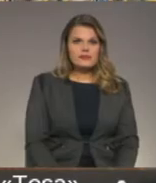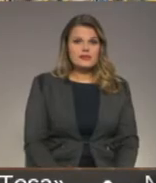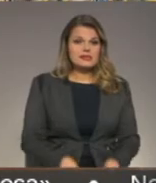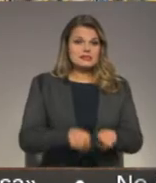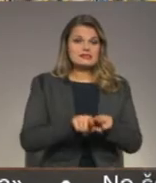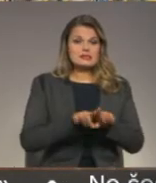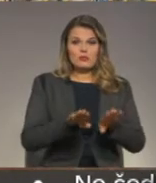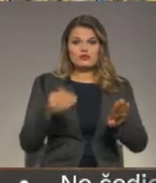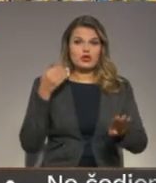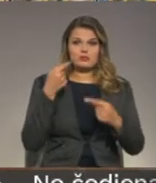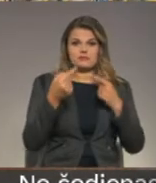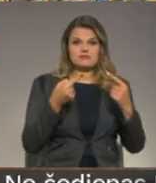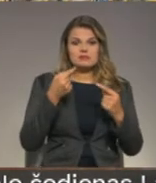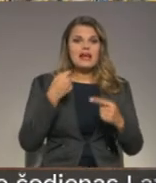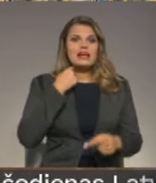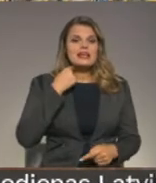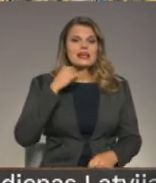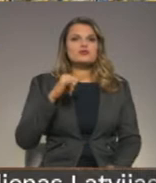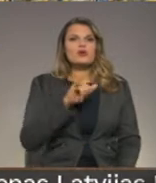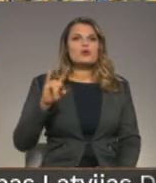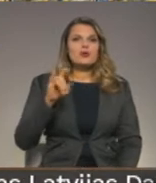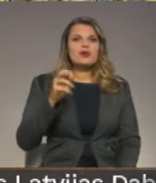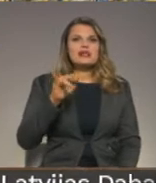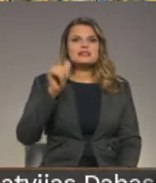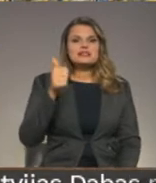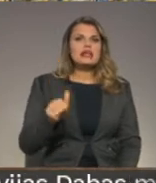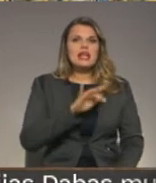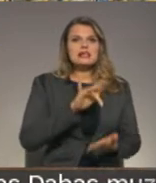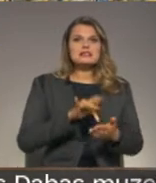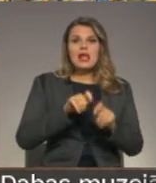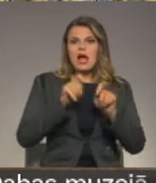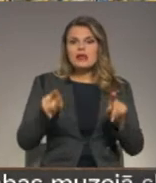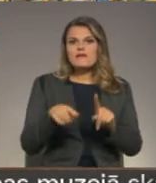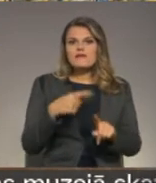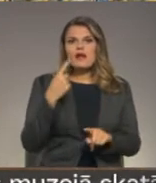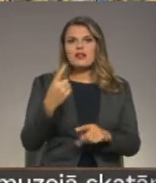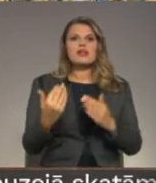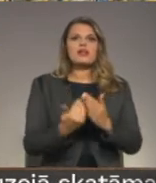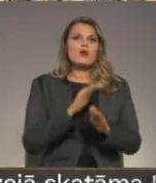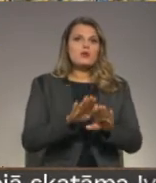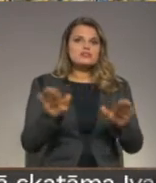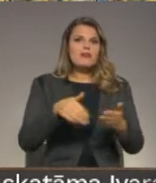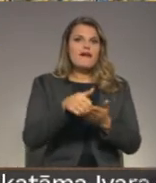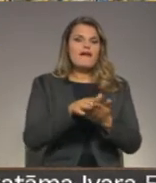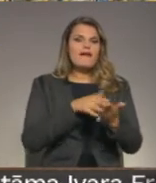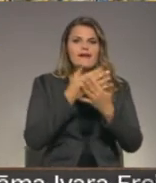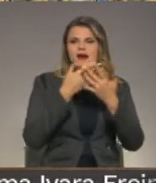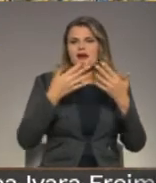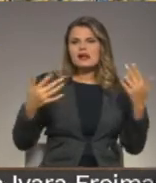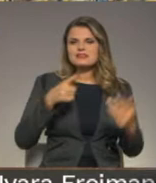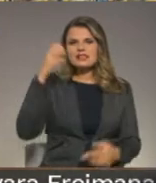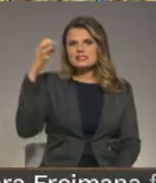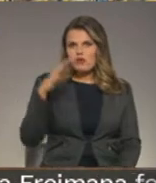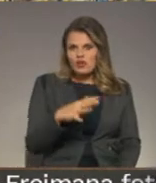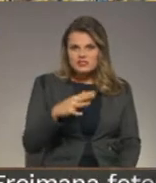Jau pieminētajā muziejā Rīgas jugenstila centrs atklāta vēl viena jauna izstādi – krāsainā saules gaisma, kurā eksponētas